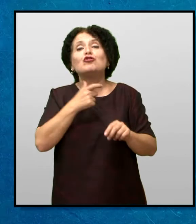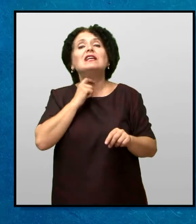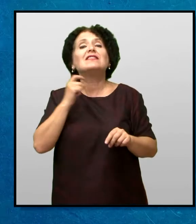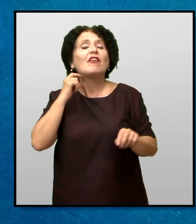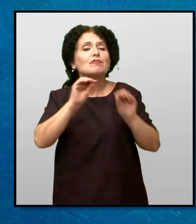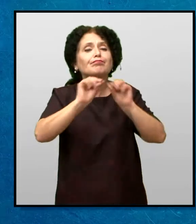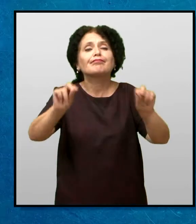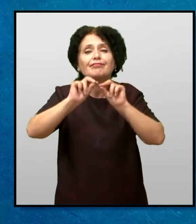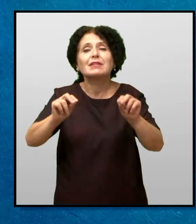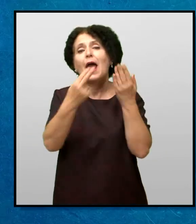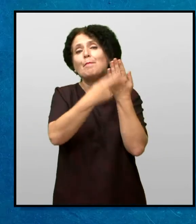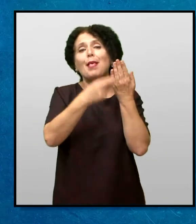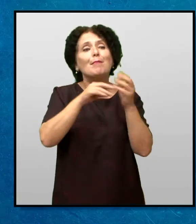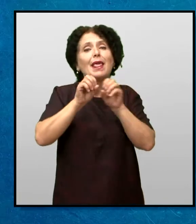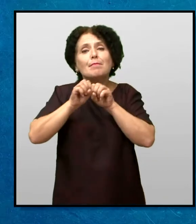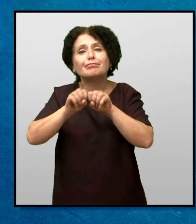Слово